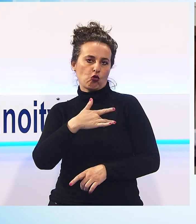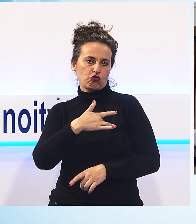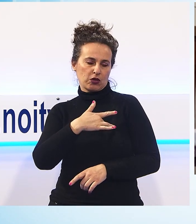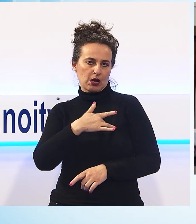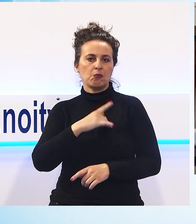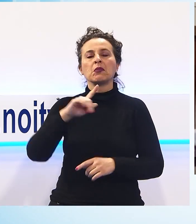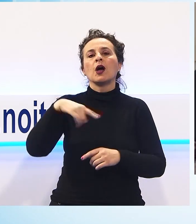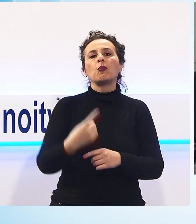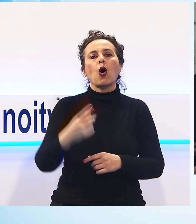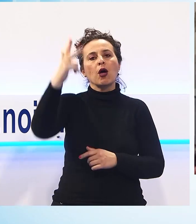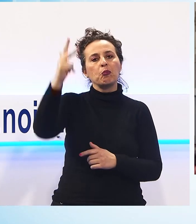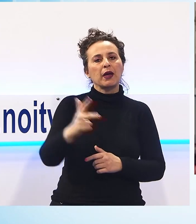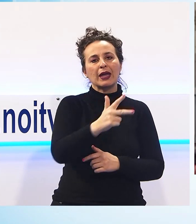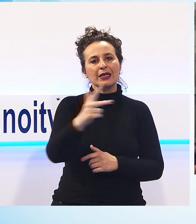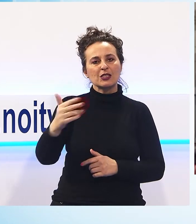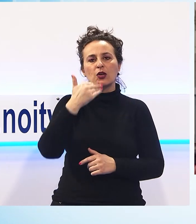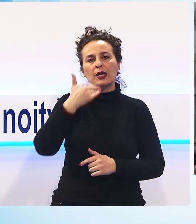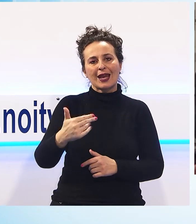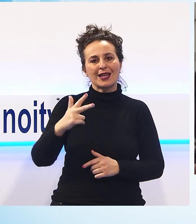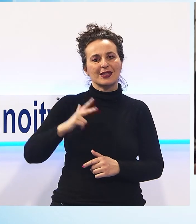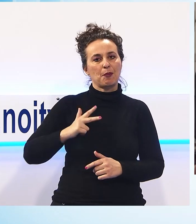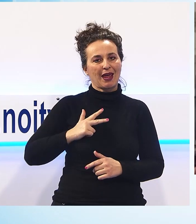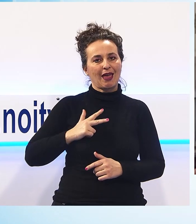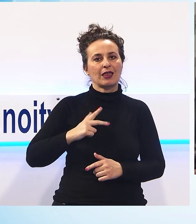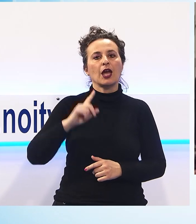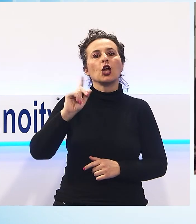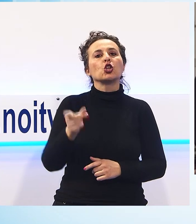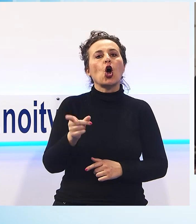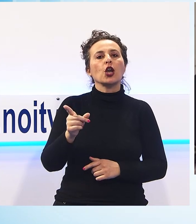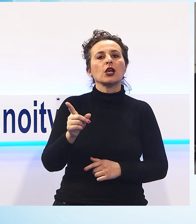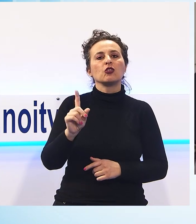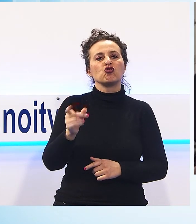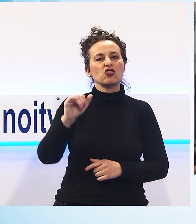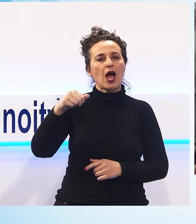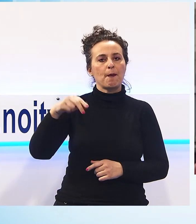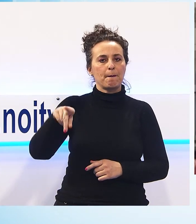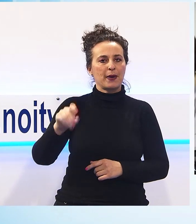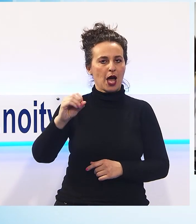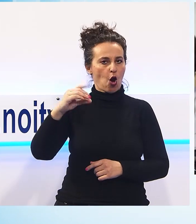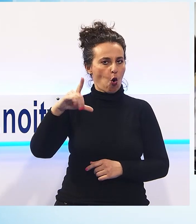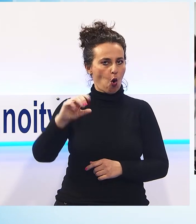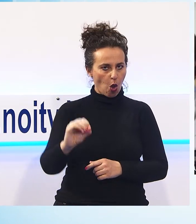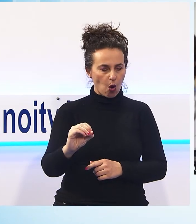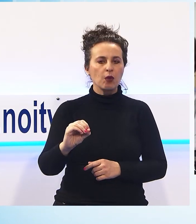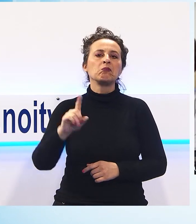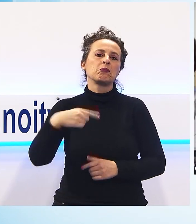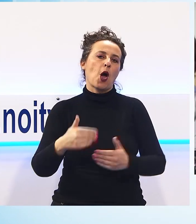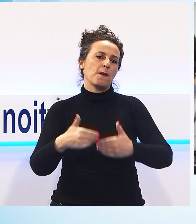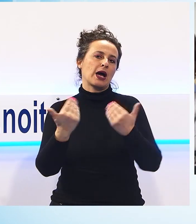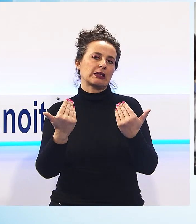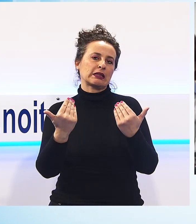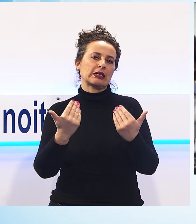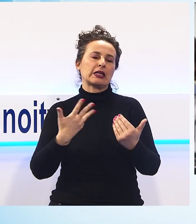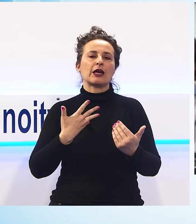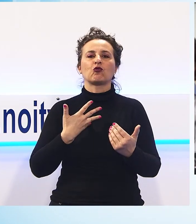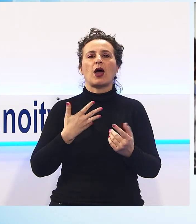la benedizione da parte di Don Giampaolo Cappellano dell'ospedale San Luca di Lucca, la mattinata è stata allietata da una breve